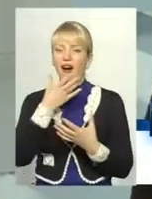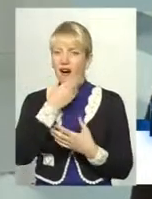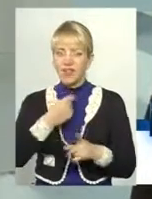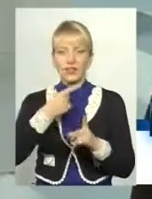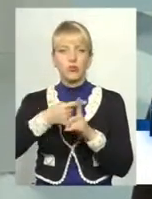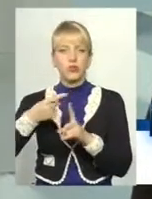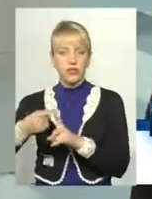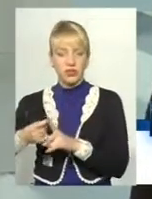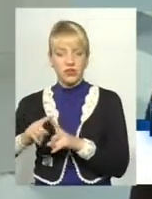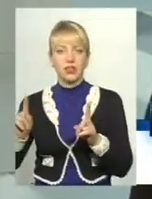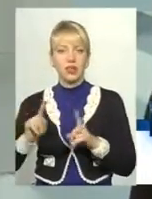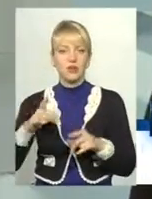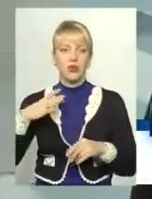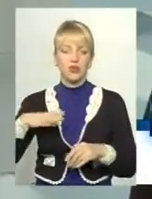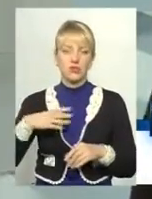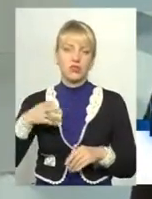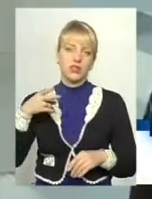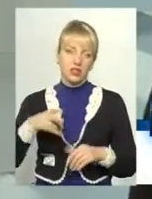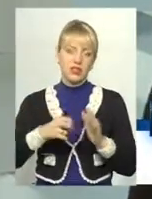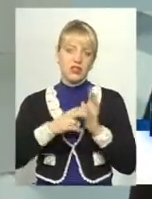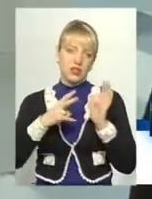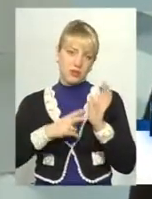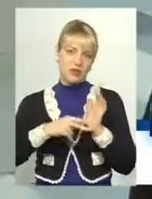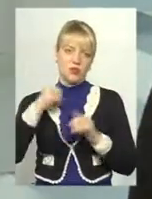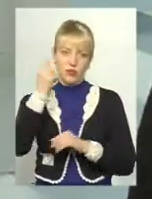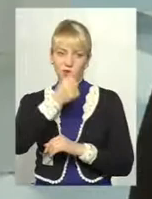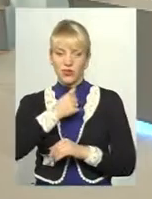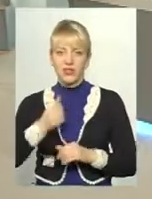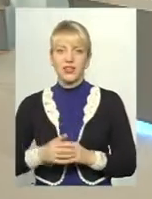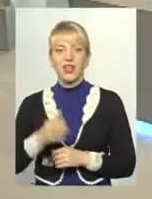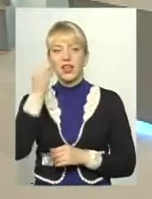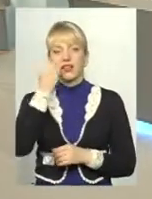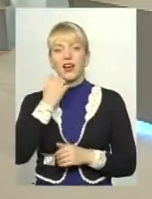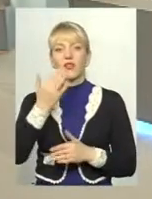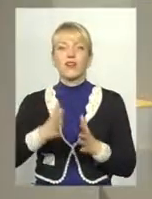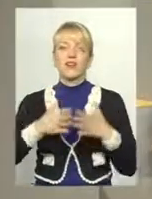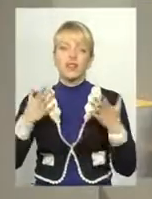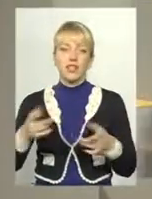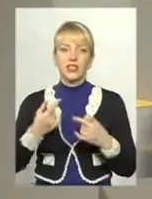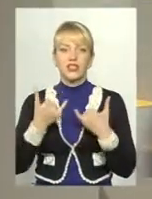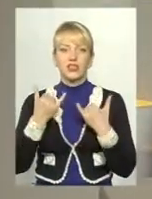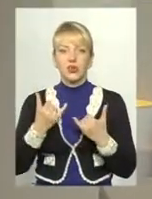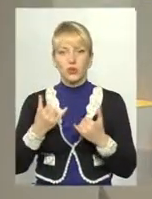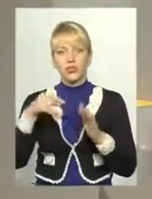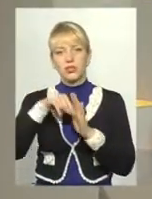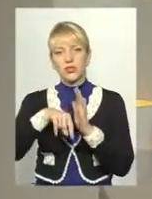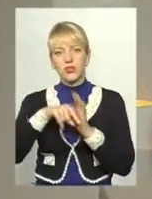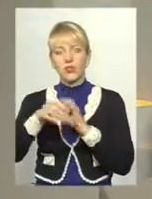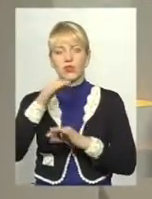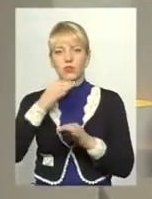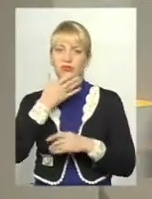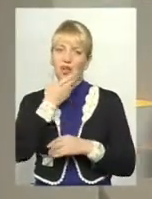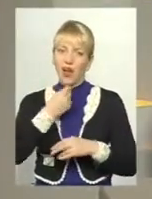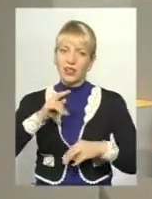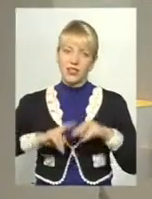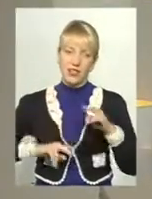позитивних, які ми очекуємо у 2017 році. Дякую вам велике за сьогоднішню змістовну розмову, за гарний